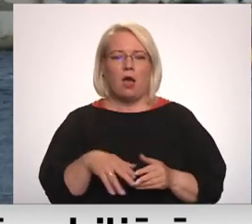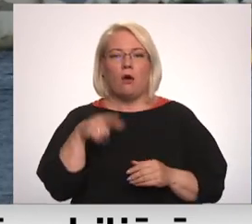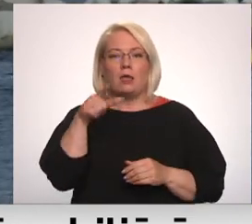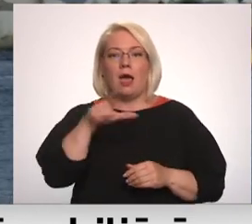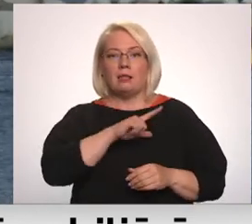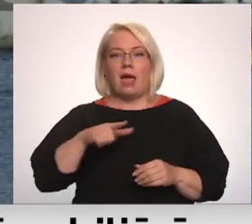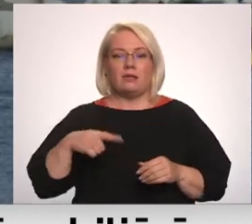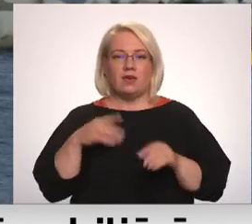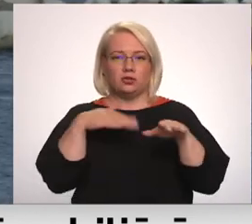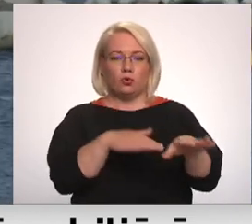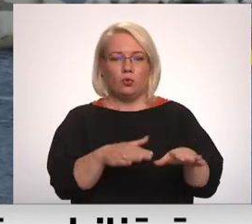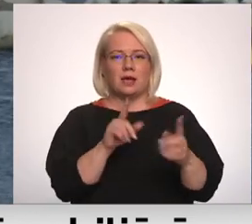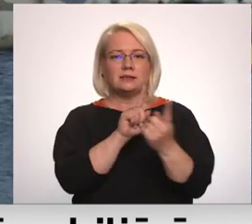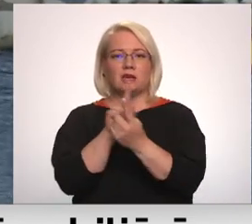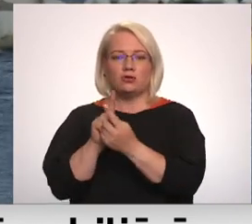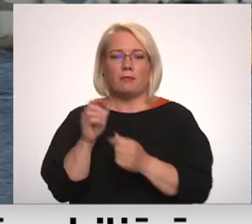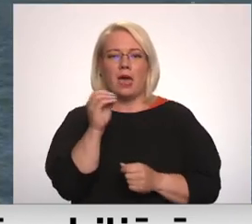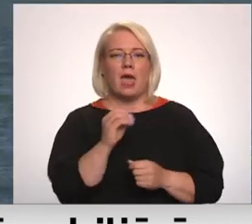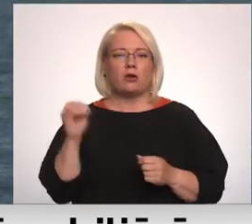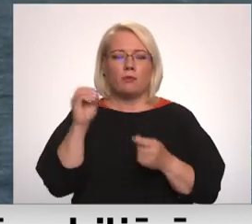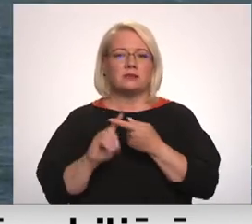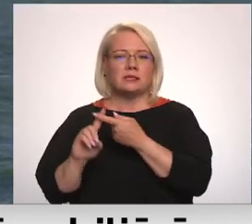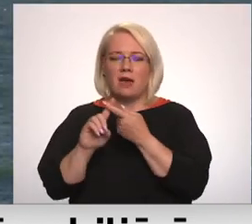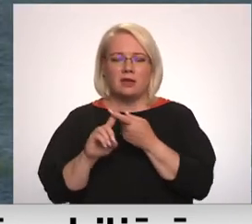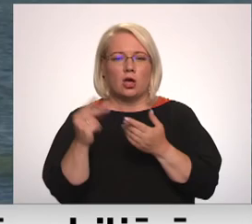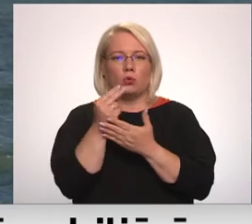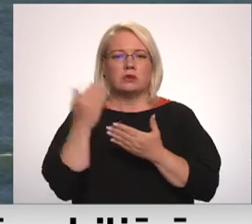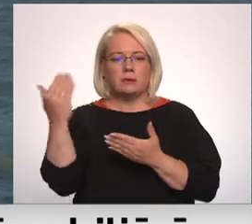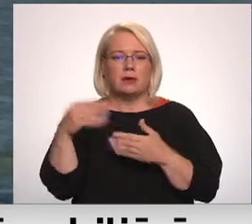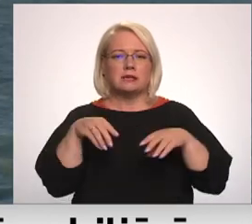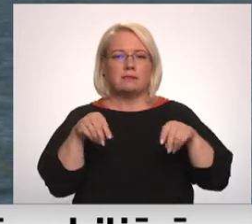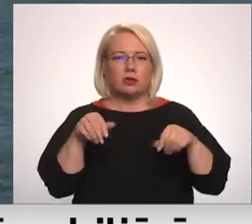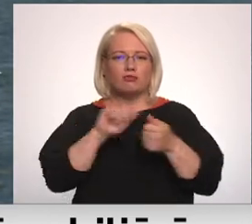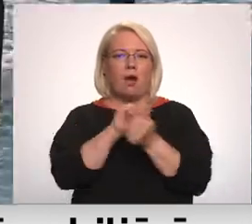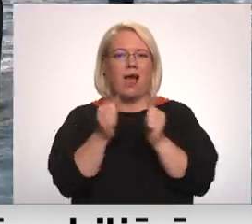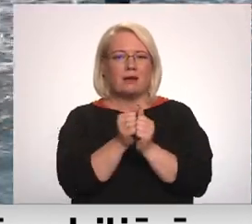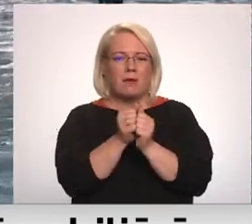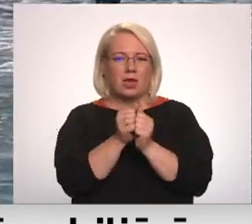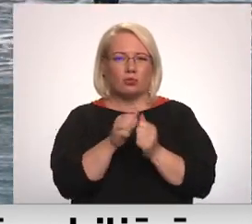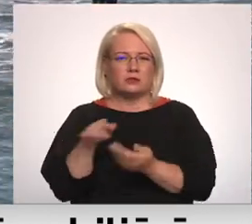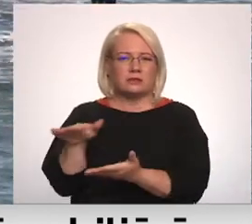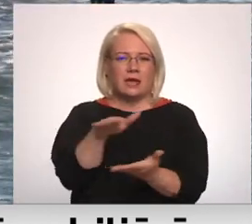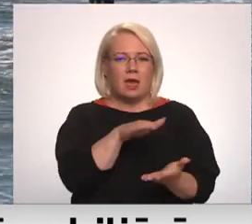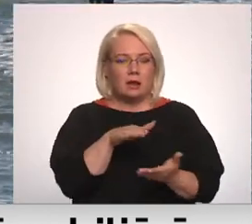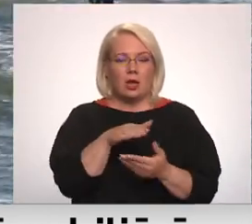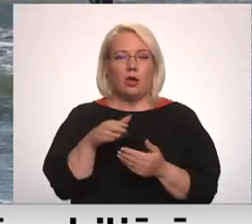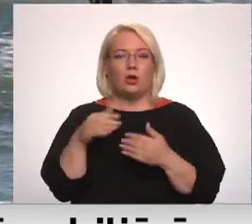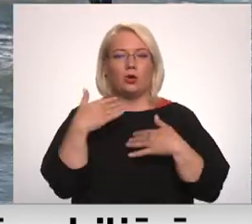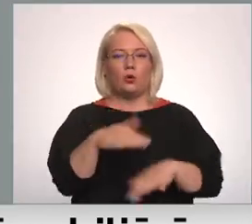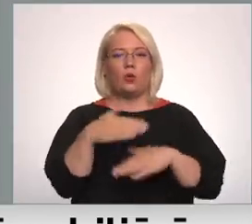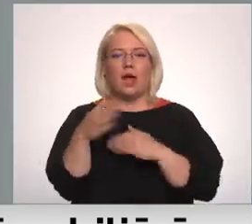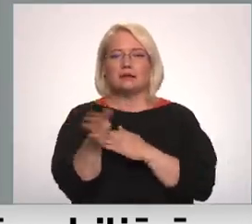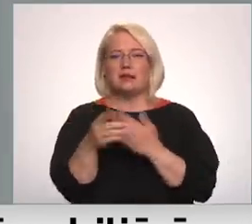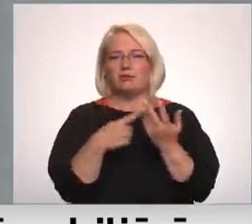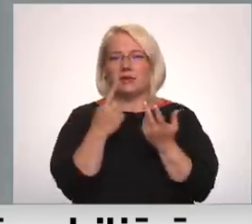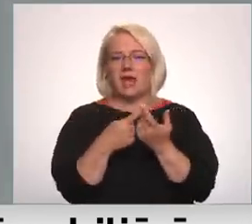sūdiņos sastopami pat Eiropas Savienības nozīmes aizsargājumi smilšu un akmeņu sēkļi. Un lai arī jūrā ir samazinājies zivju skaits, jo